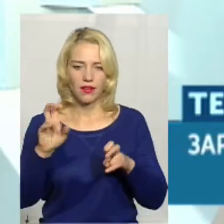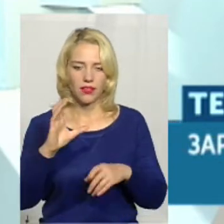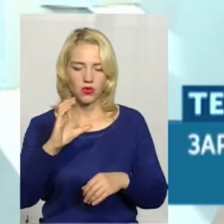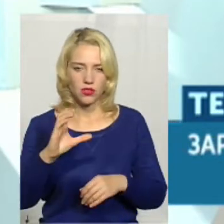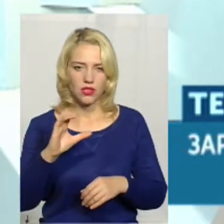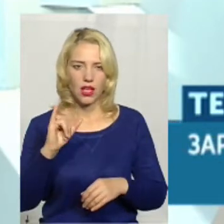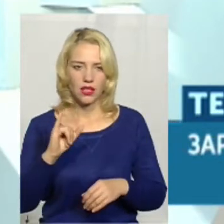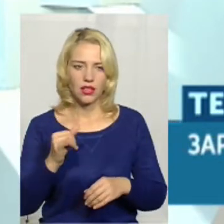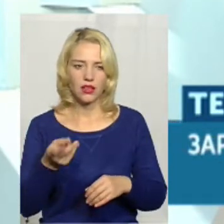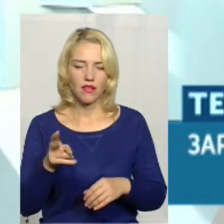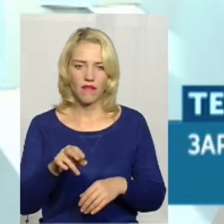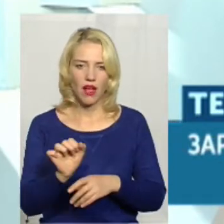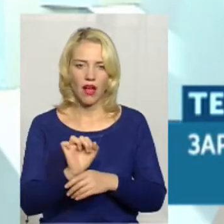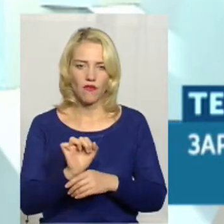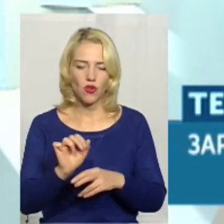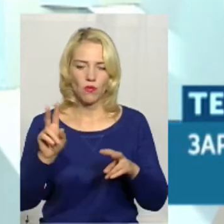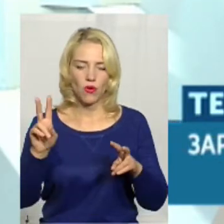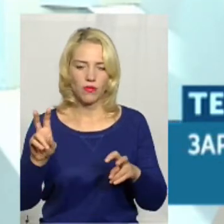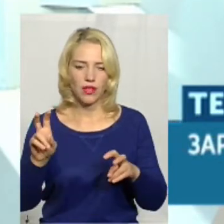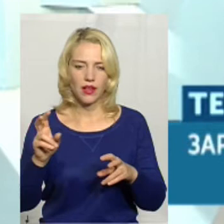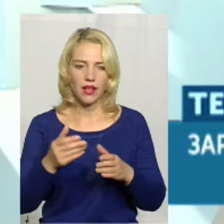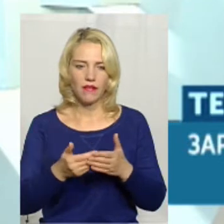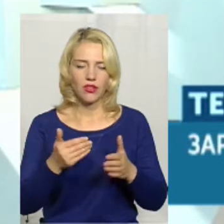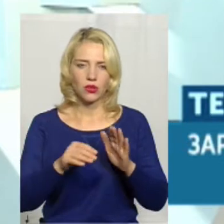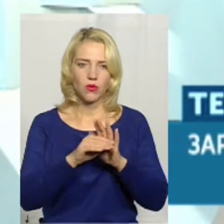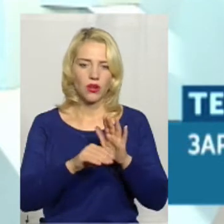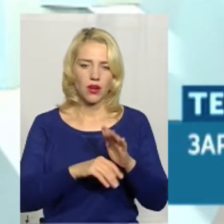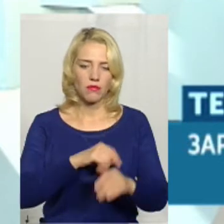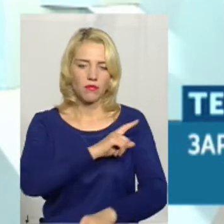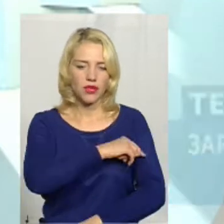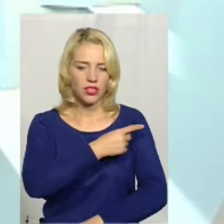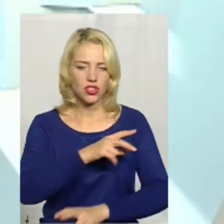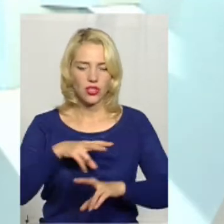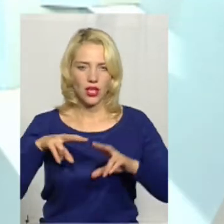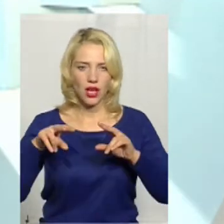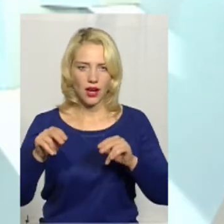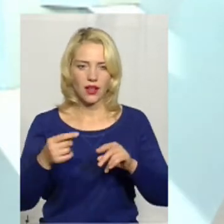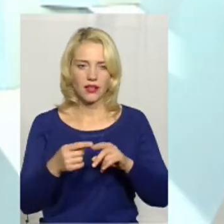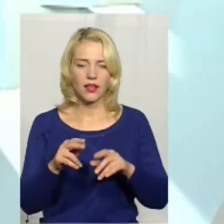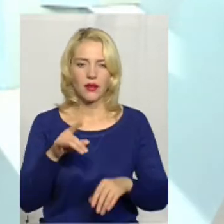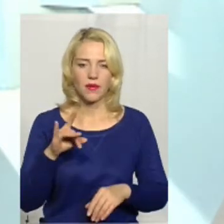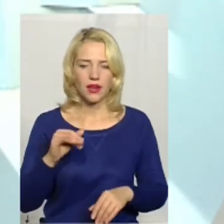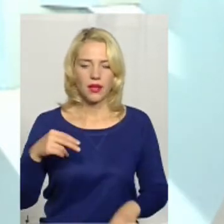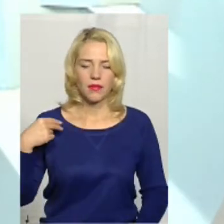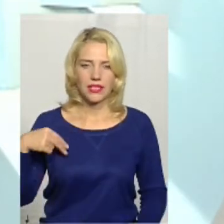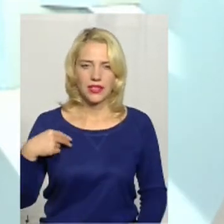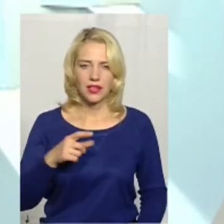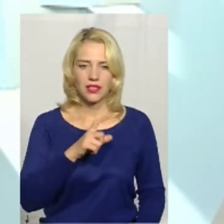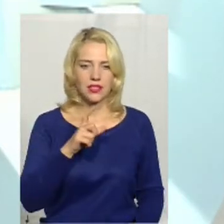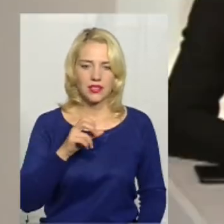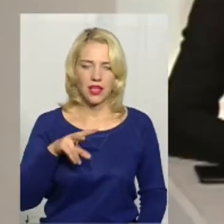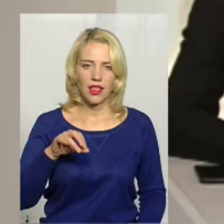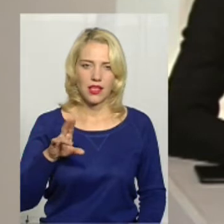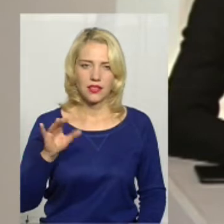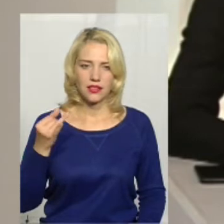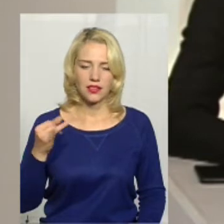від програми «Мередичні гарантії». Це вже при президенту Зеленському ми отримали.